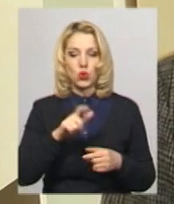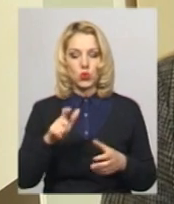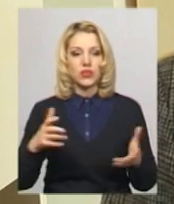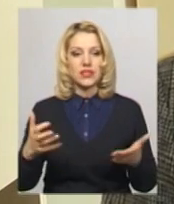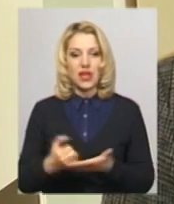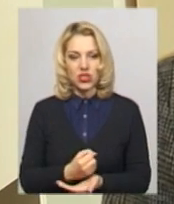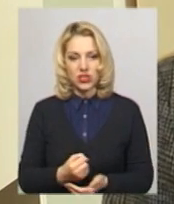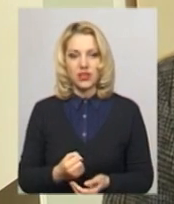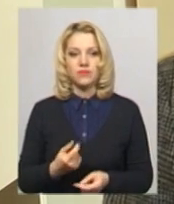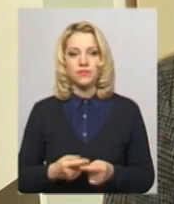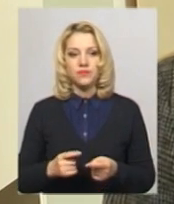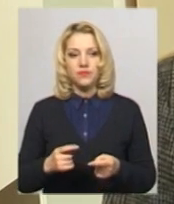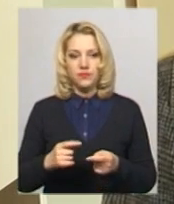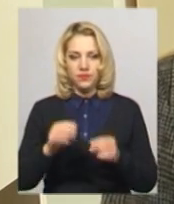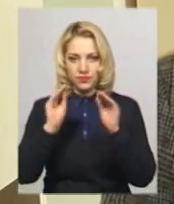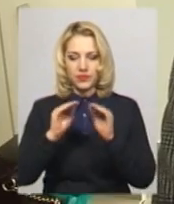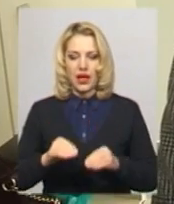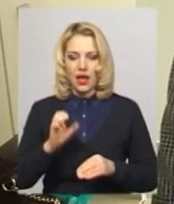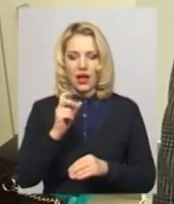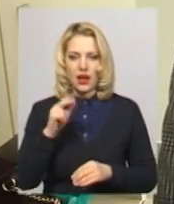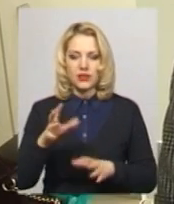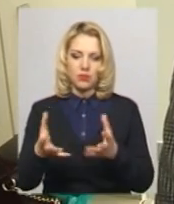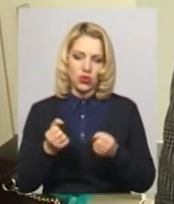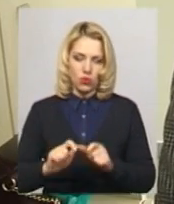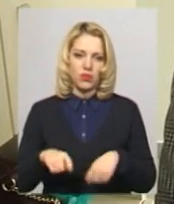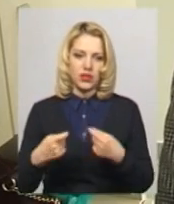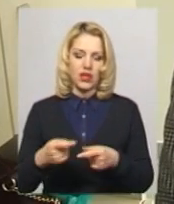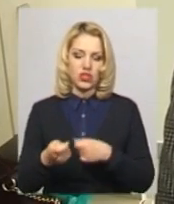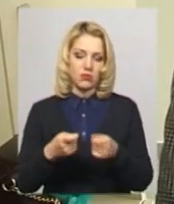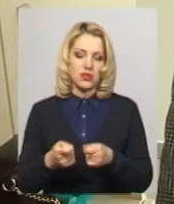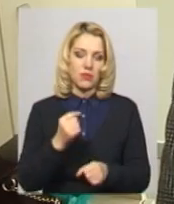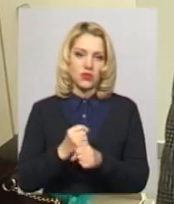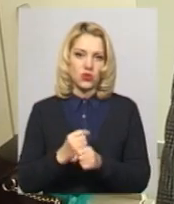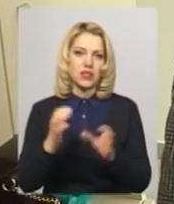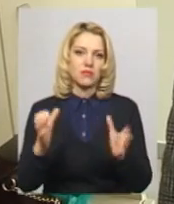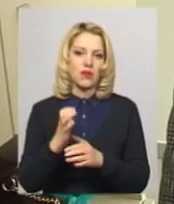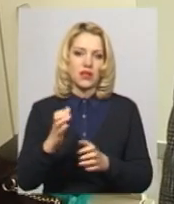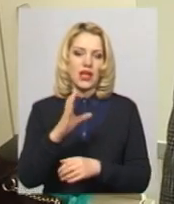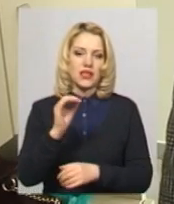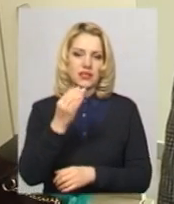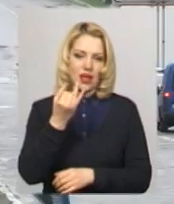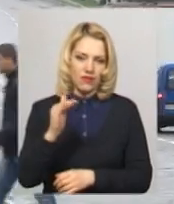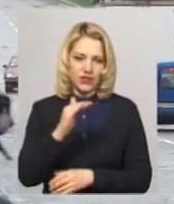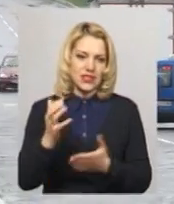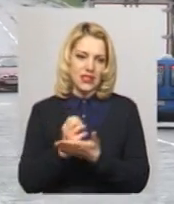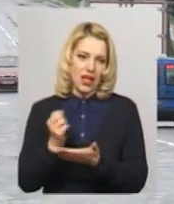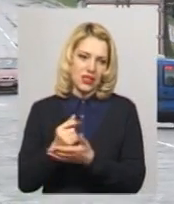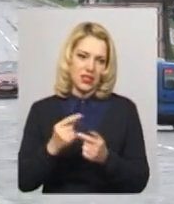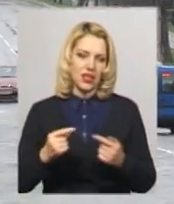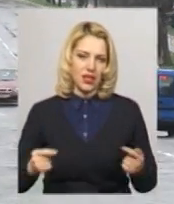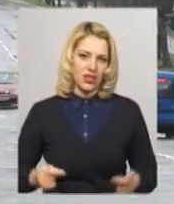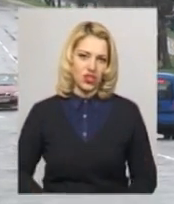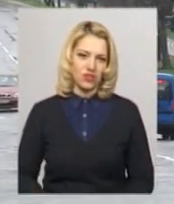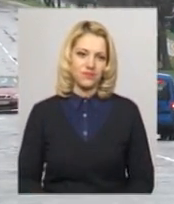по акту прийому передачі це все здійснити. Адміністратори спрацьовують, зберігають у сейфах знайдені речі. Світлана Поробок,